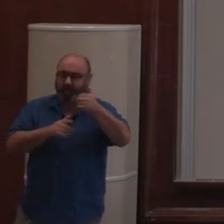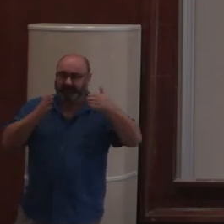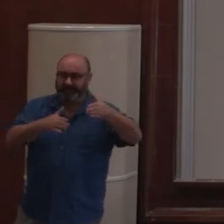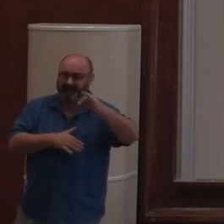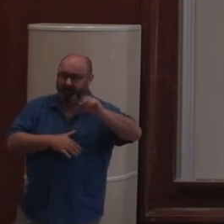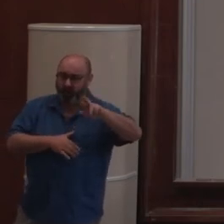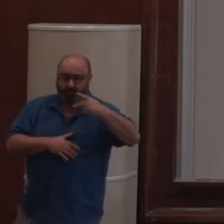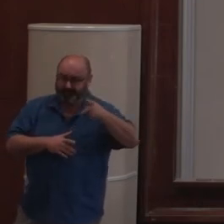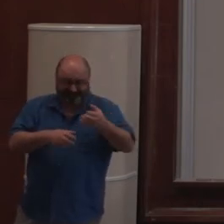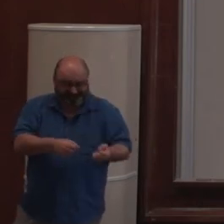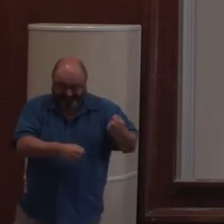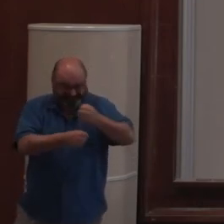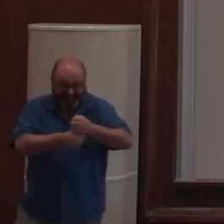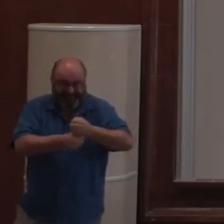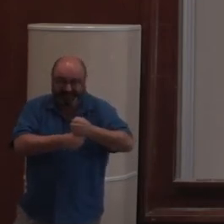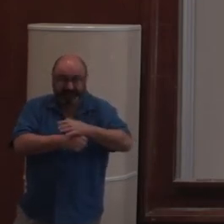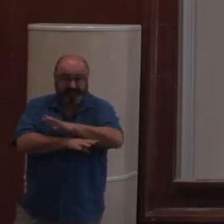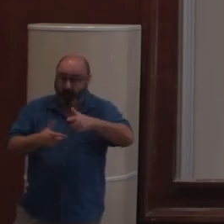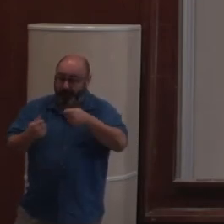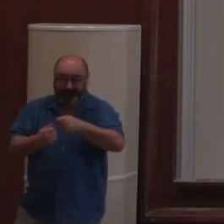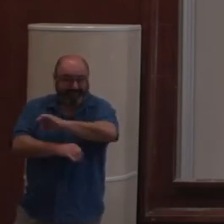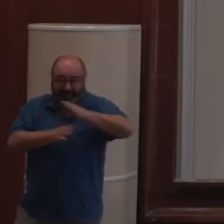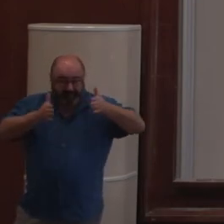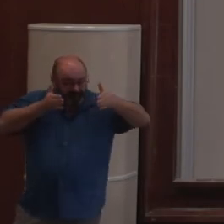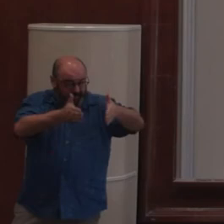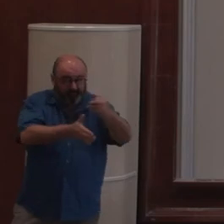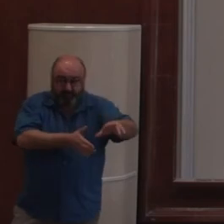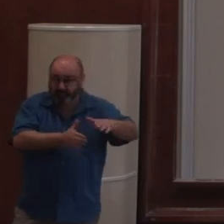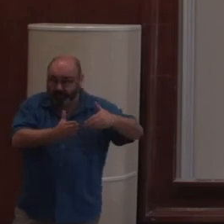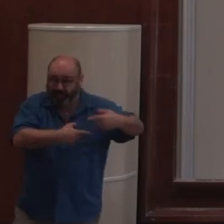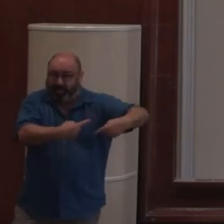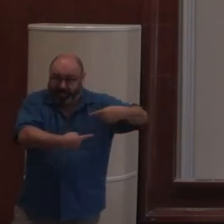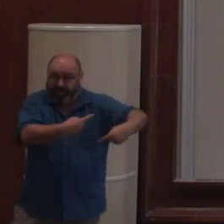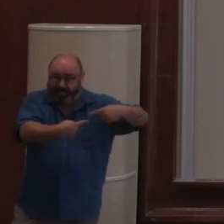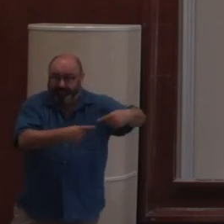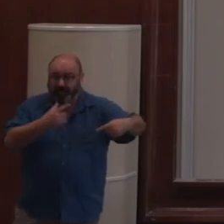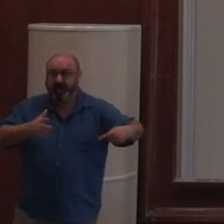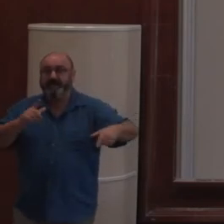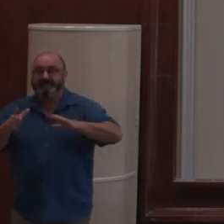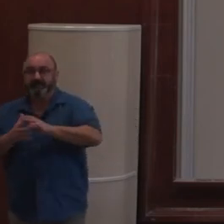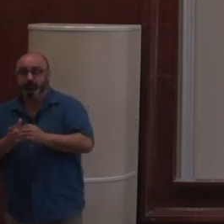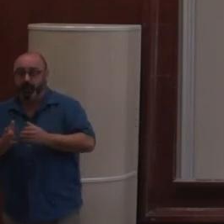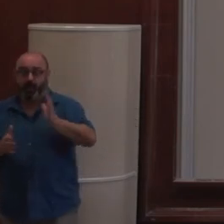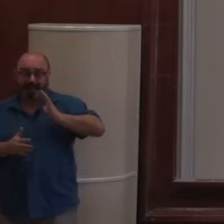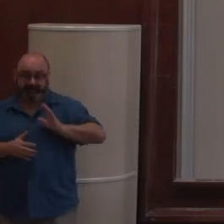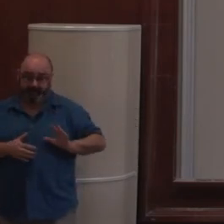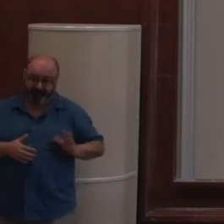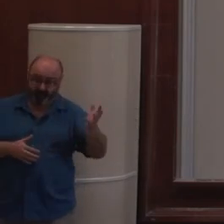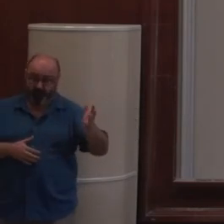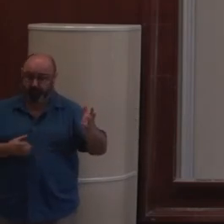incompatible, et ils en sont toujours là. Donc la branche d'avant continue à avoir des évolutions, la nouvelle continue aussi.